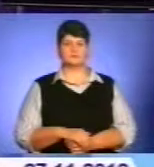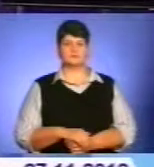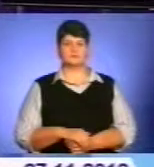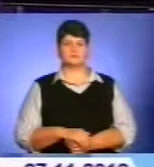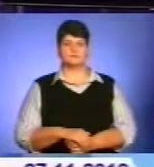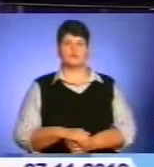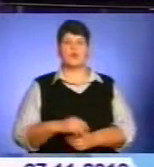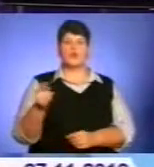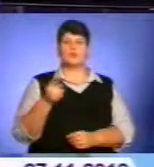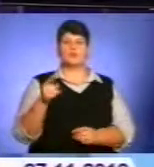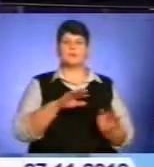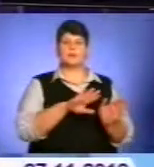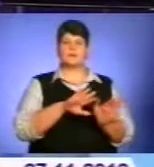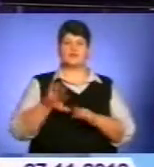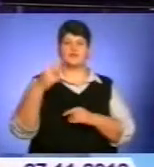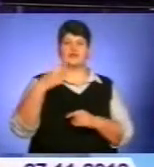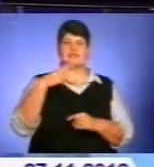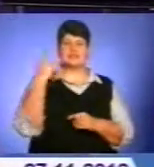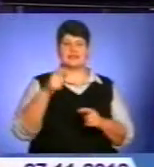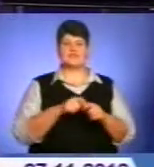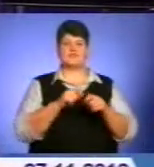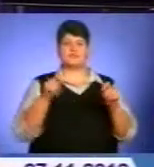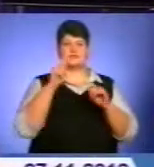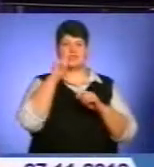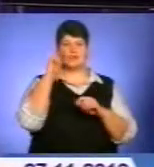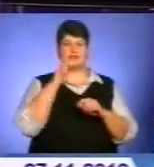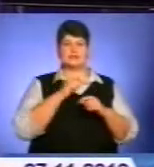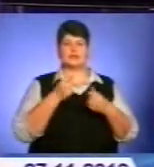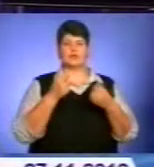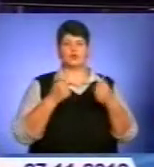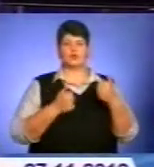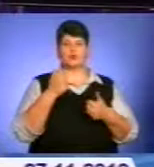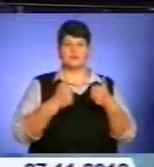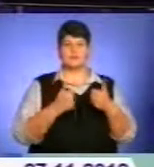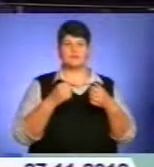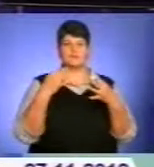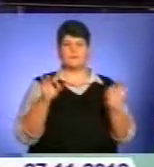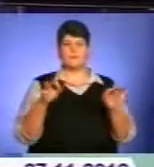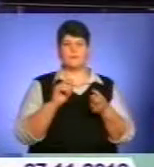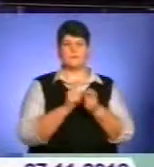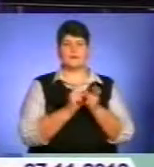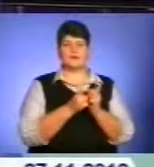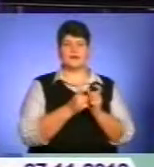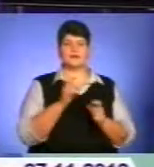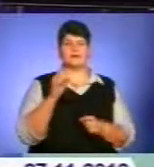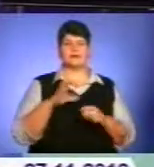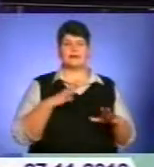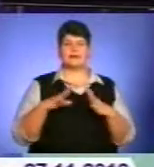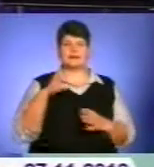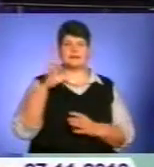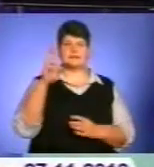У Тернополі пройшов 21-й відкритий всеукраїнський турнір звільної боротьби пам'яті тренера Богдана Сібайла, приурочений